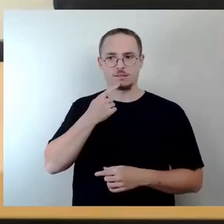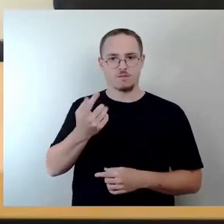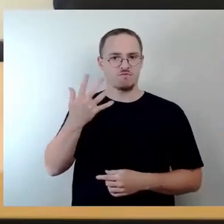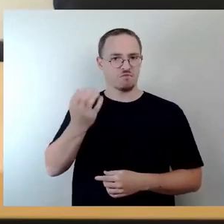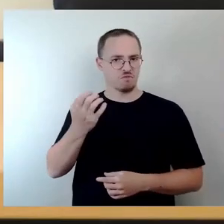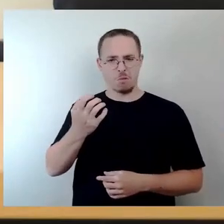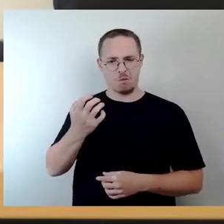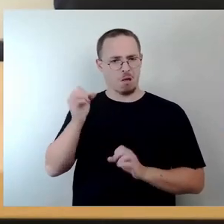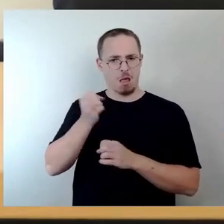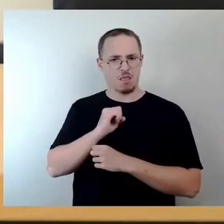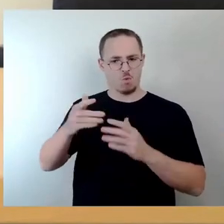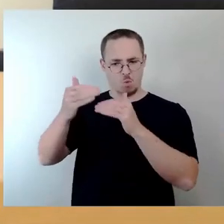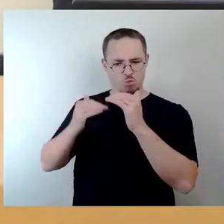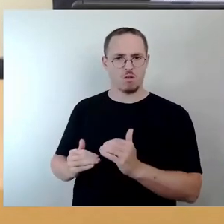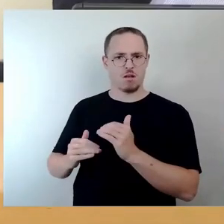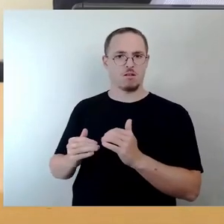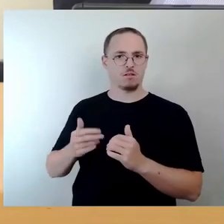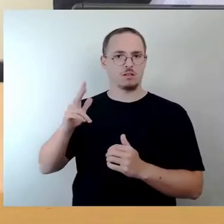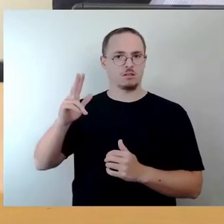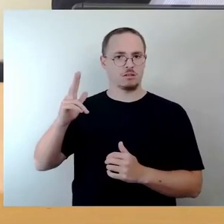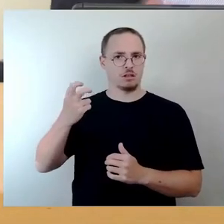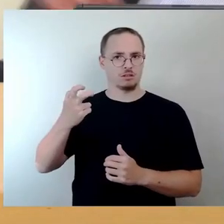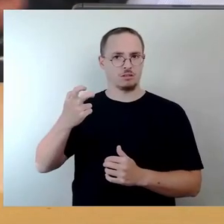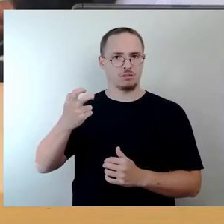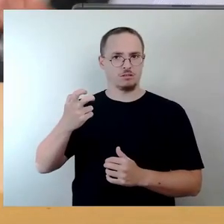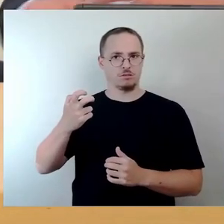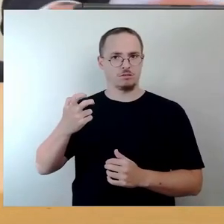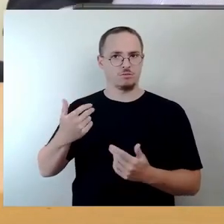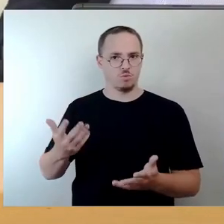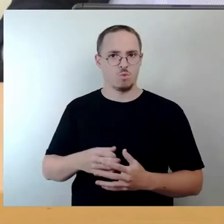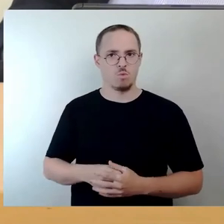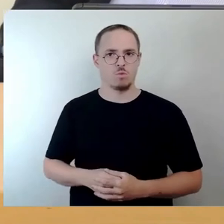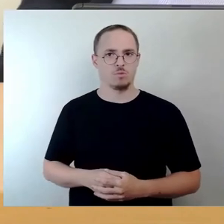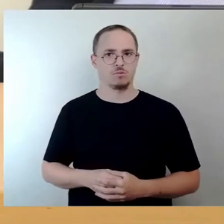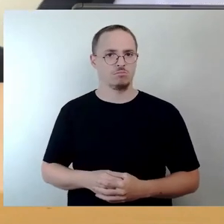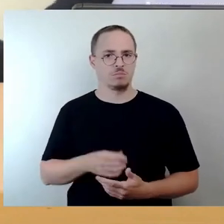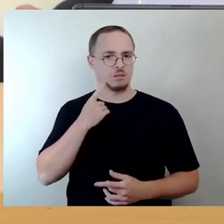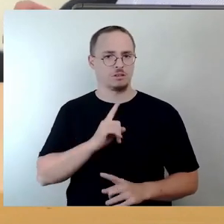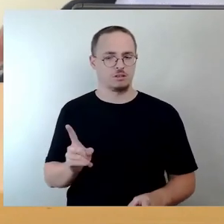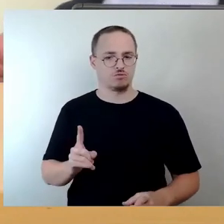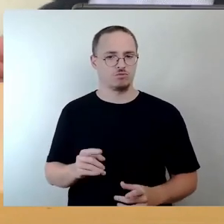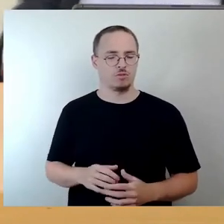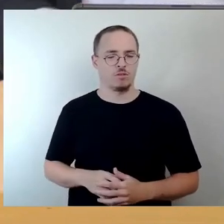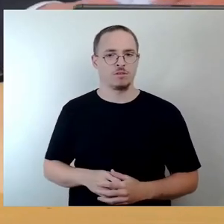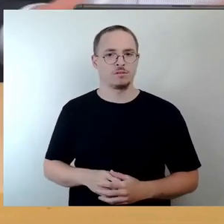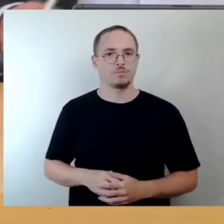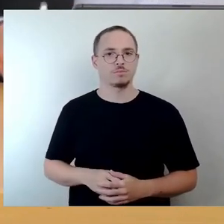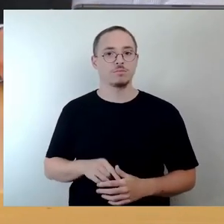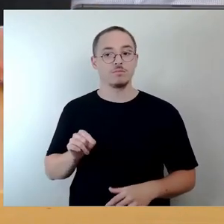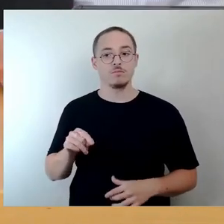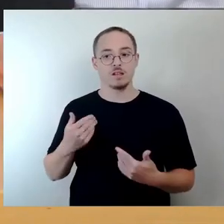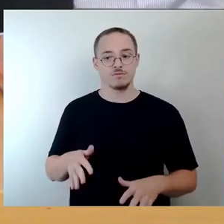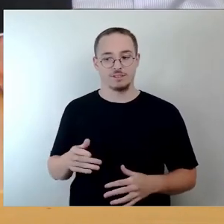in den Geschäftsgang gebracht und den Gremienlauf gebracht worden, der von den Bürgermeisterinnen und Bürgermeistern getragen wird.